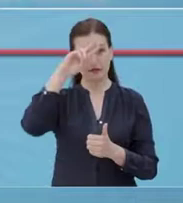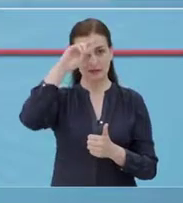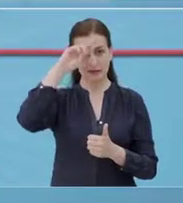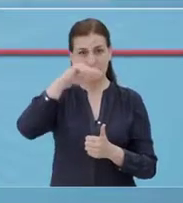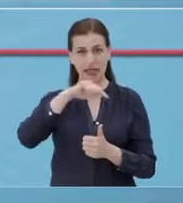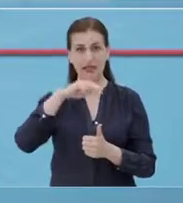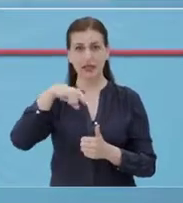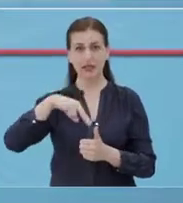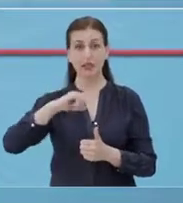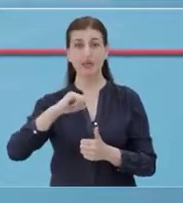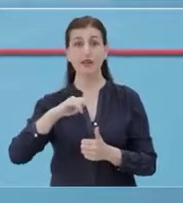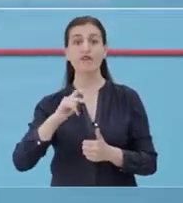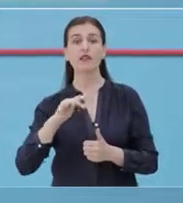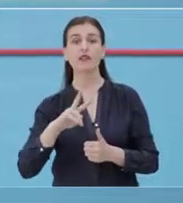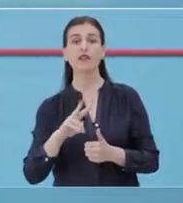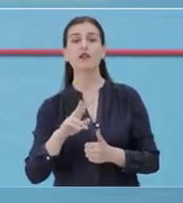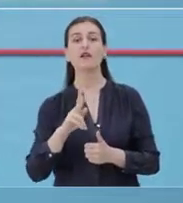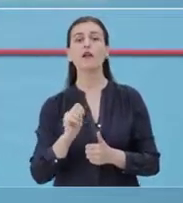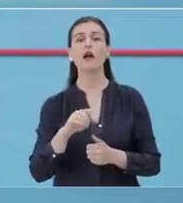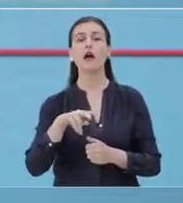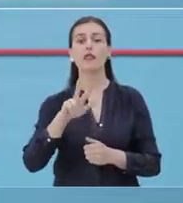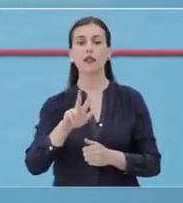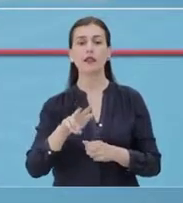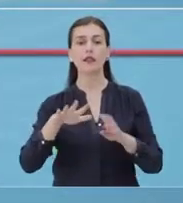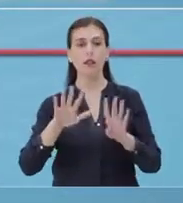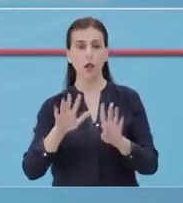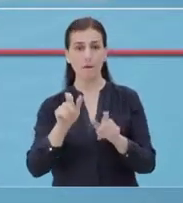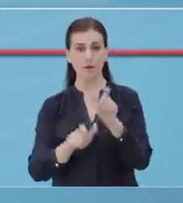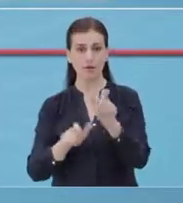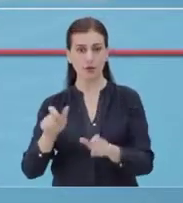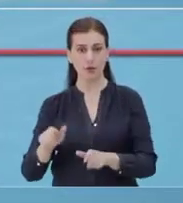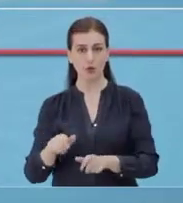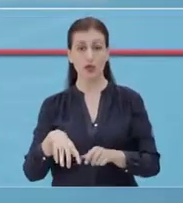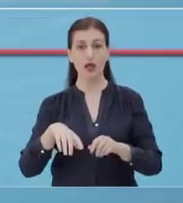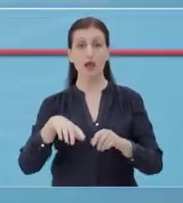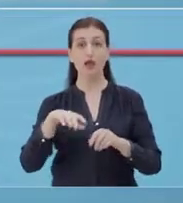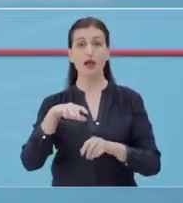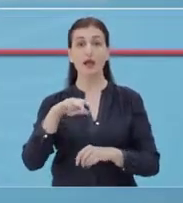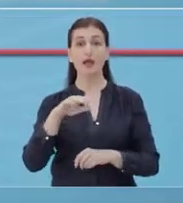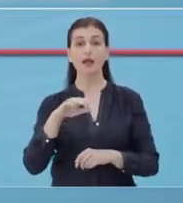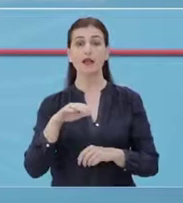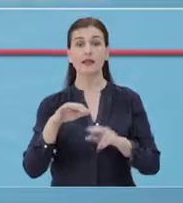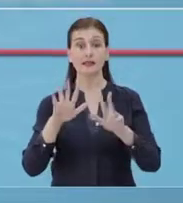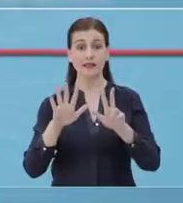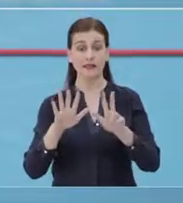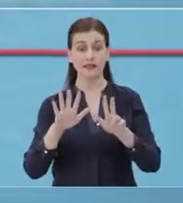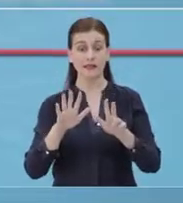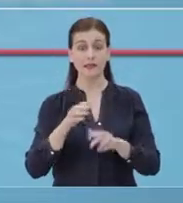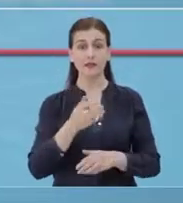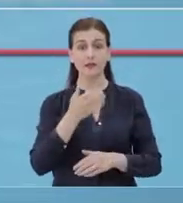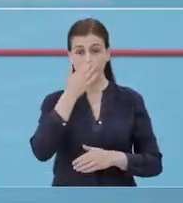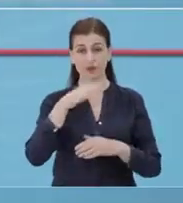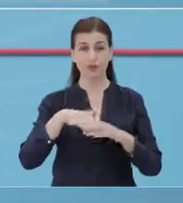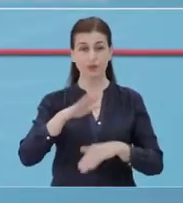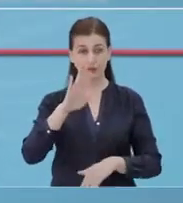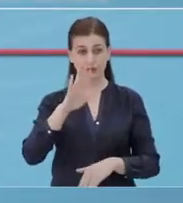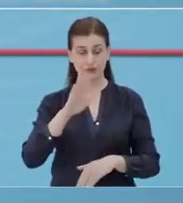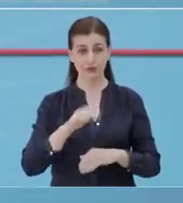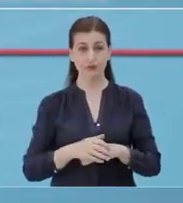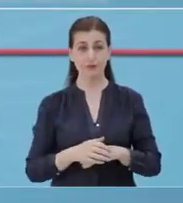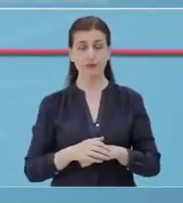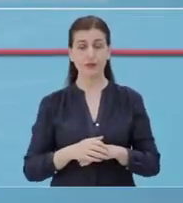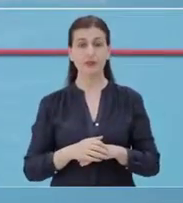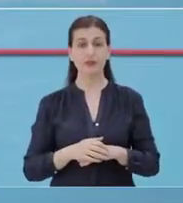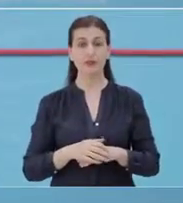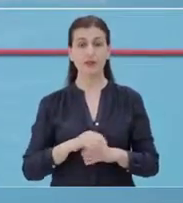infektiv, aktualisht gjënden 39 të shëruar, 5 për të cilve janë në shërbimin intensiv.